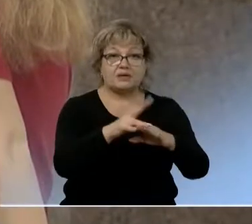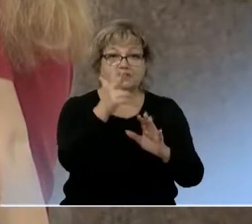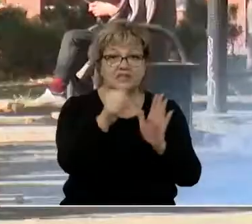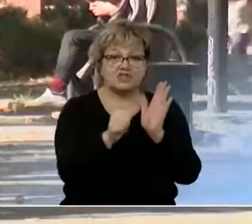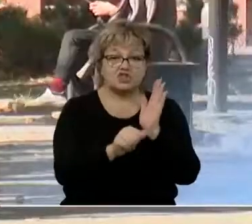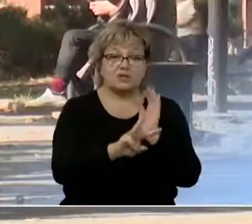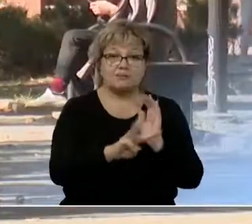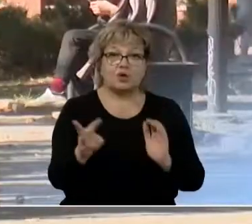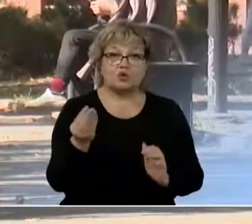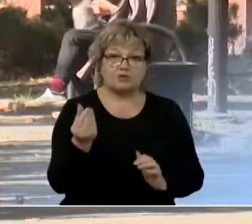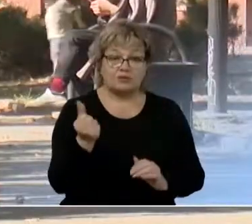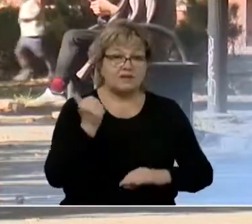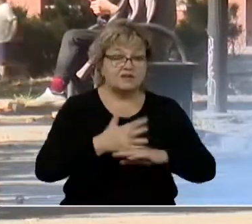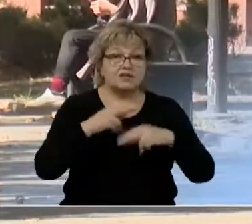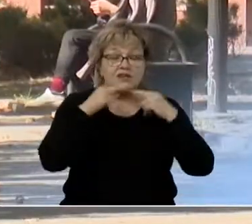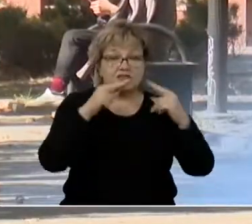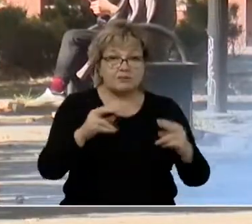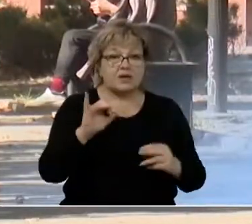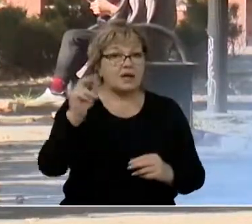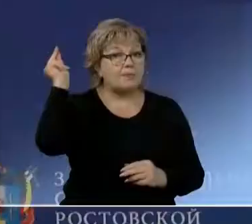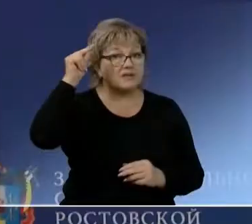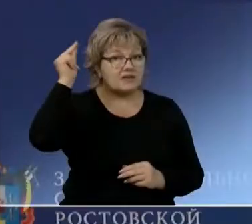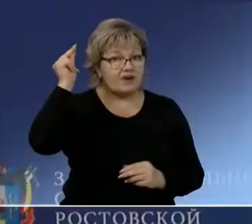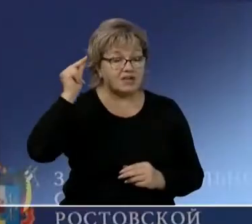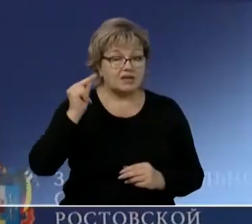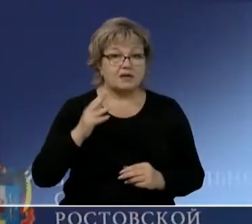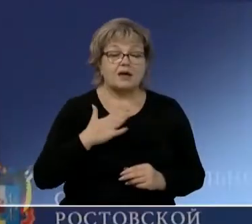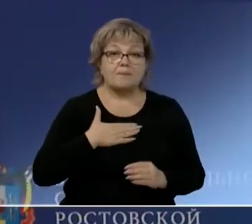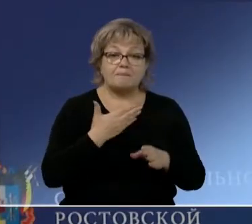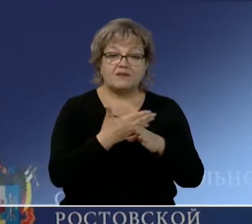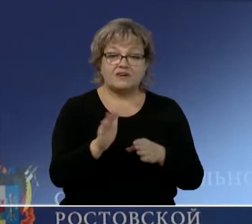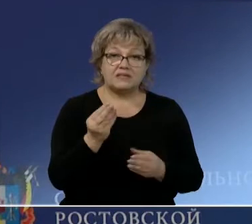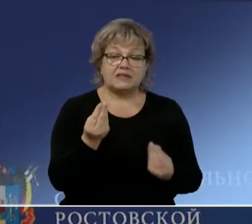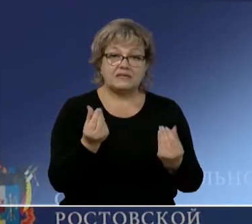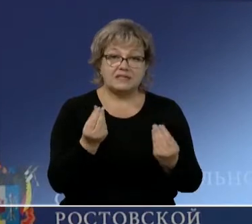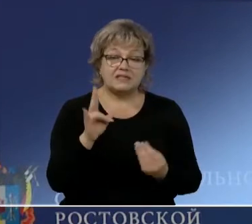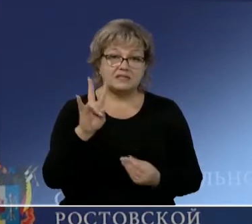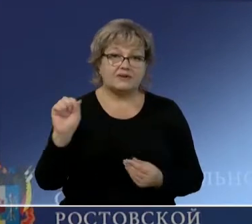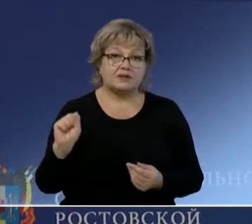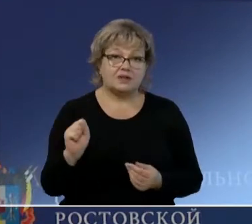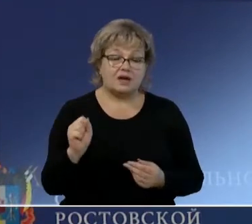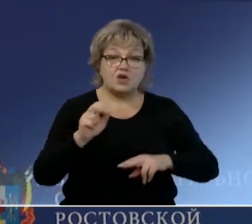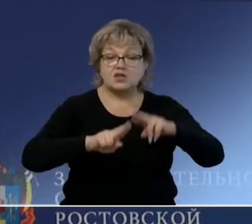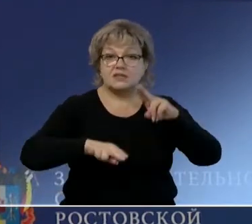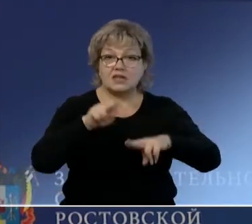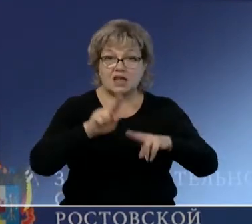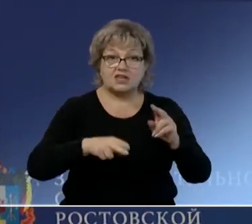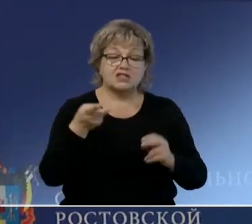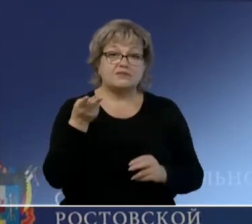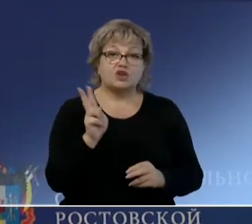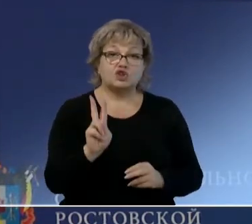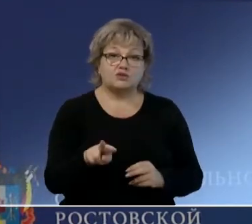миллионов рублей в центре внимания и образования. Мы выделили средства на строительство двух